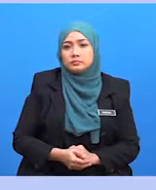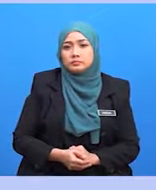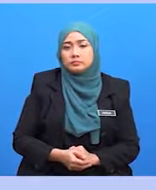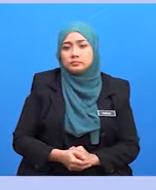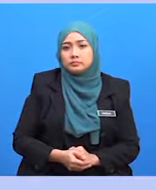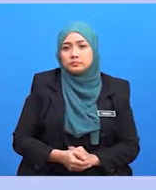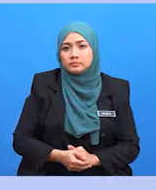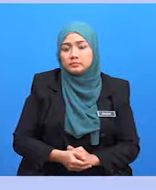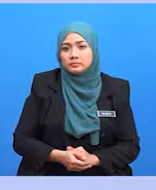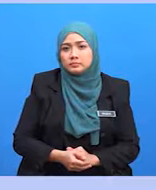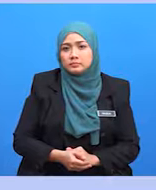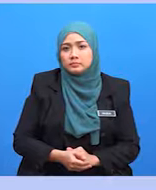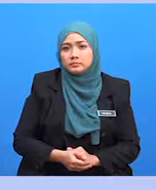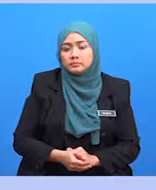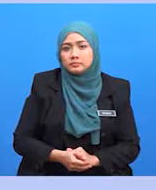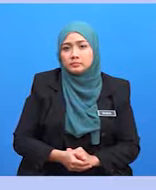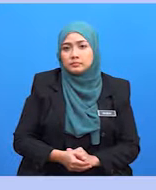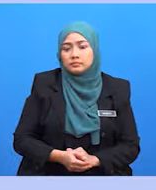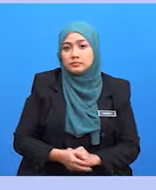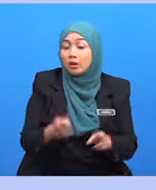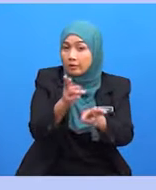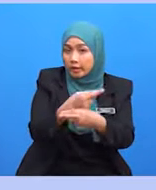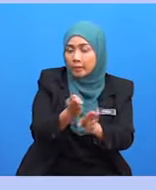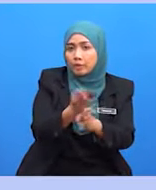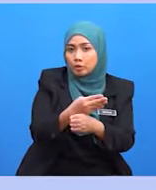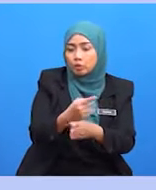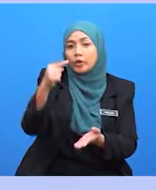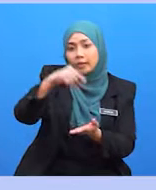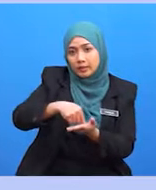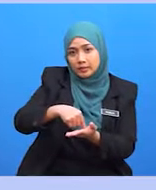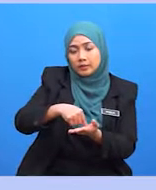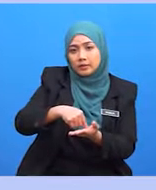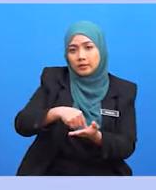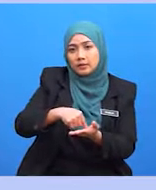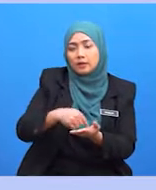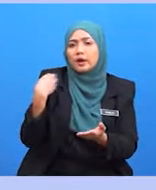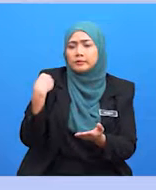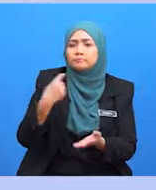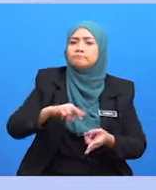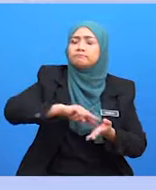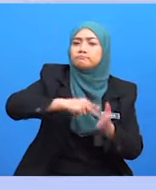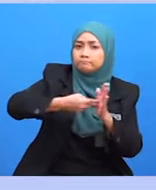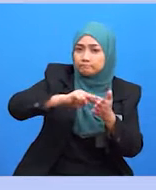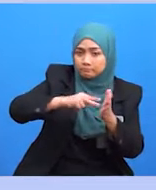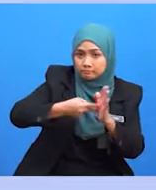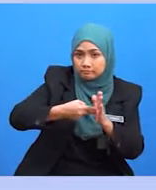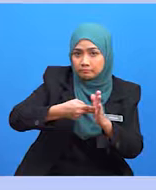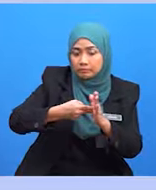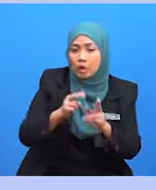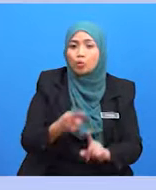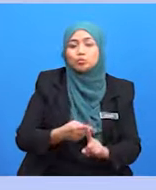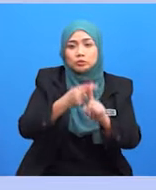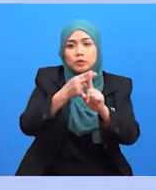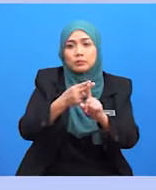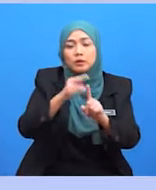pelajar. Rekabentuk fon yang tegak dan kukuh mendefinisikan core business utama yang